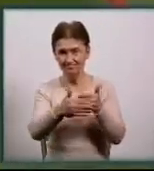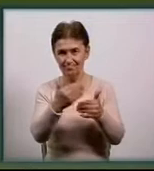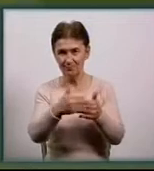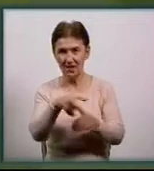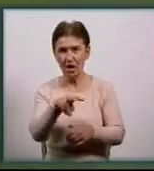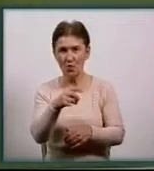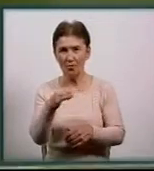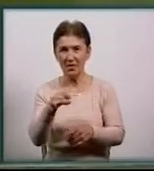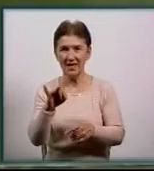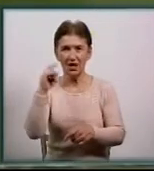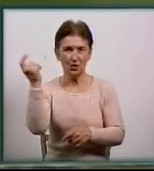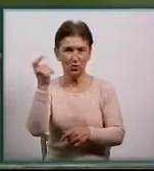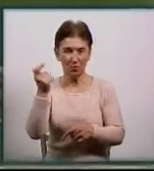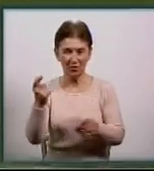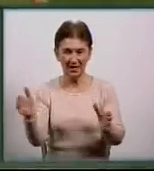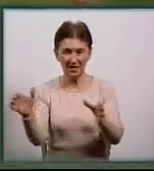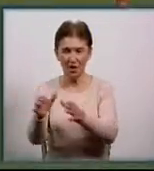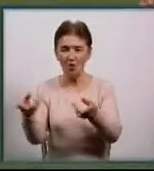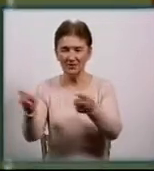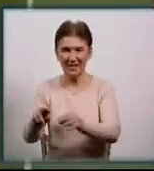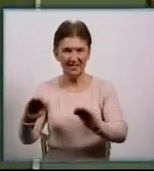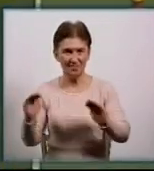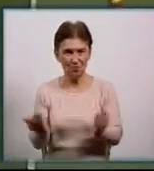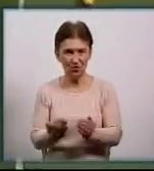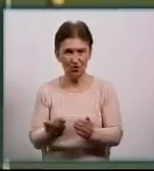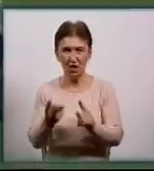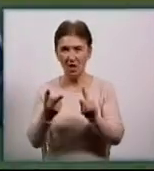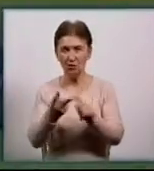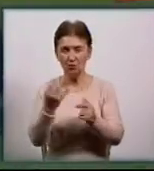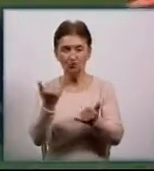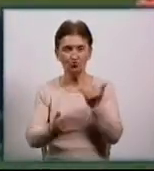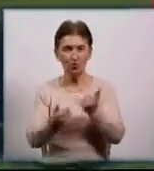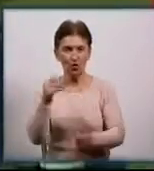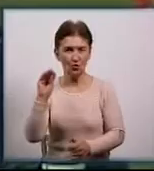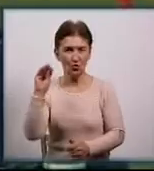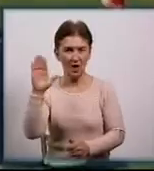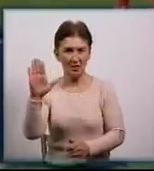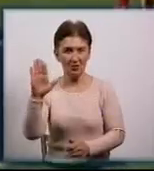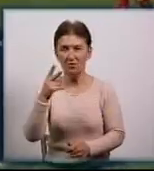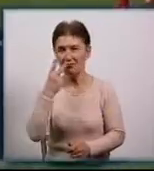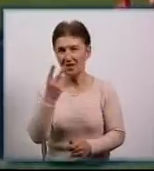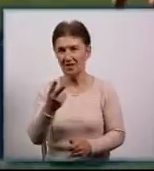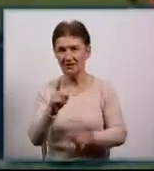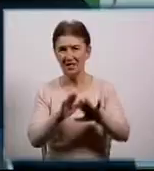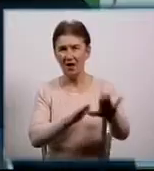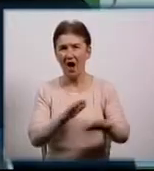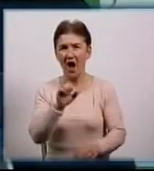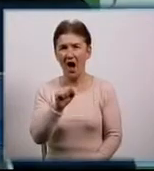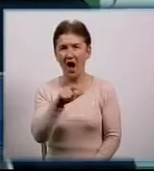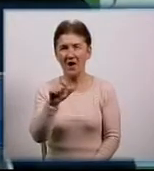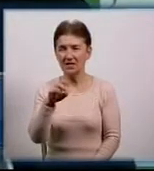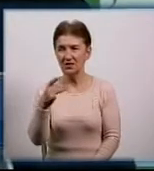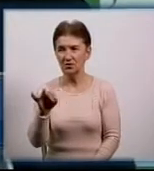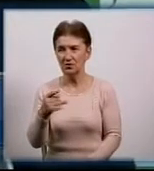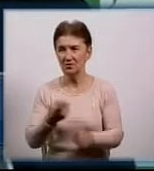Лобай і господарі залишилися у меншості. Другу жовту картку арбітр показав і захиснику зірки Арману Оганисяну. Коли